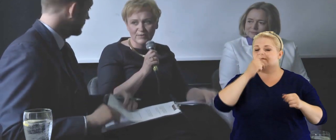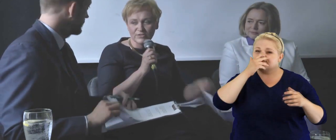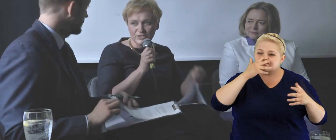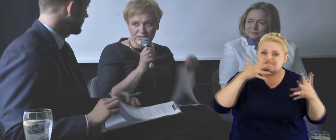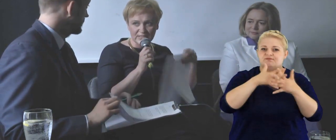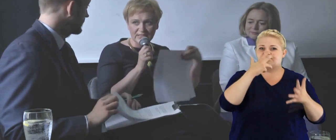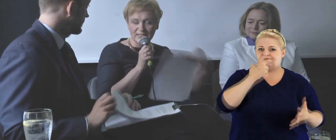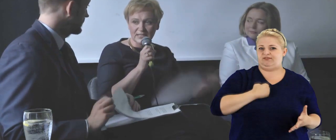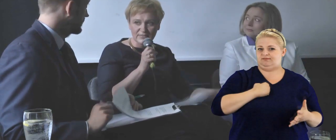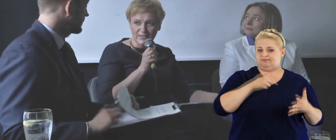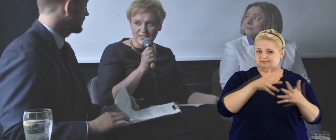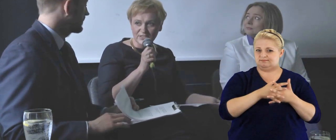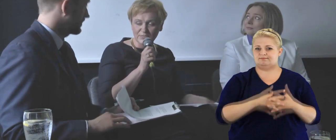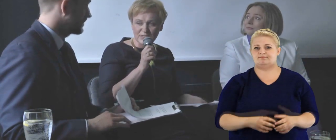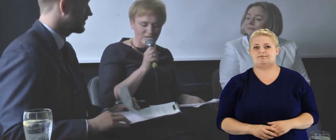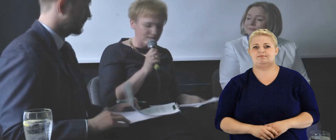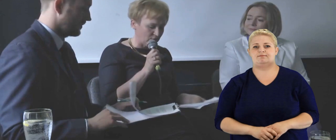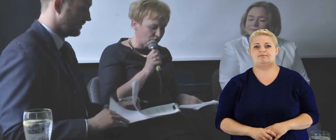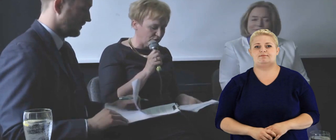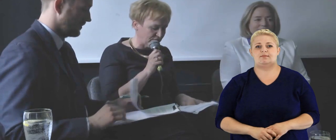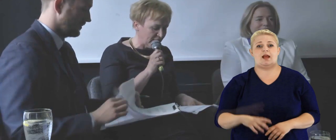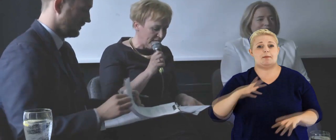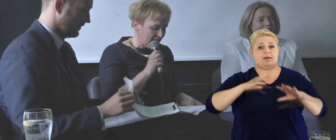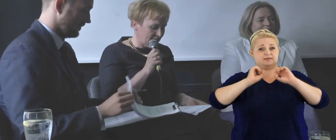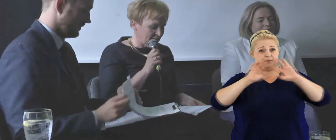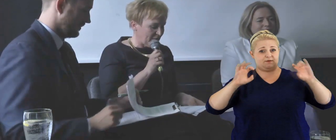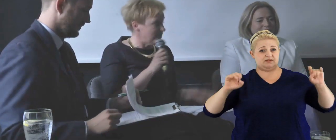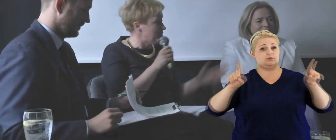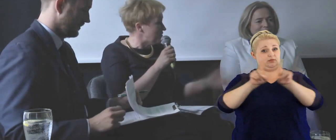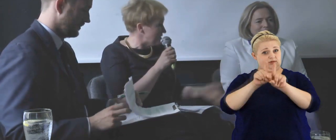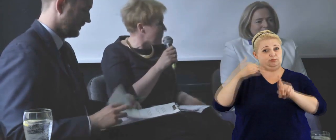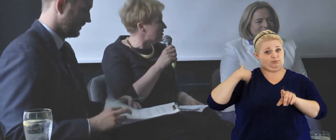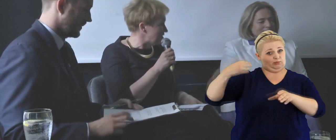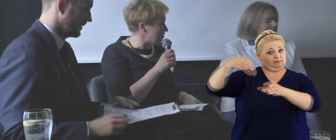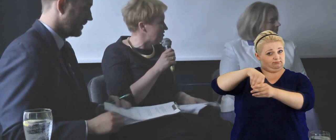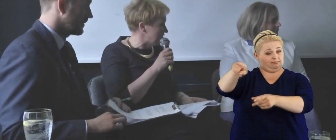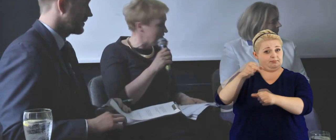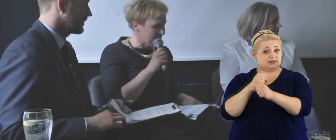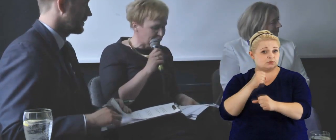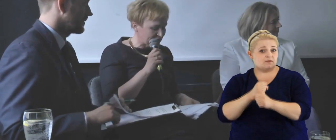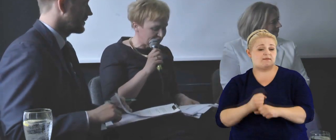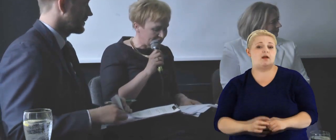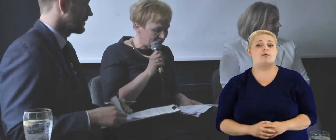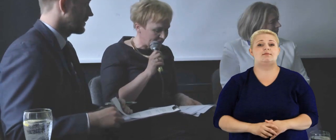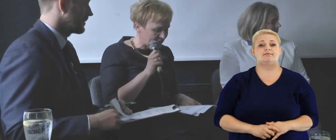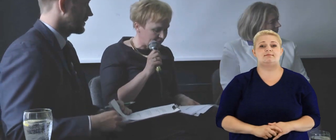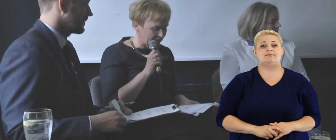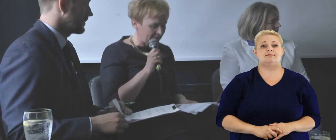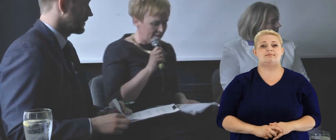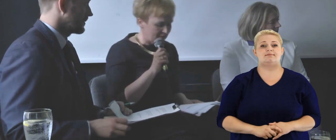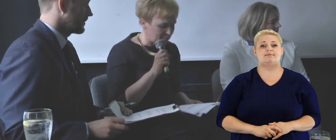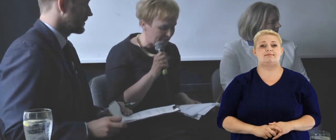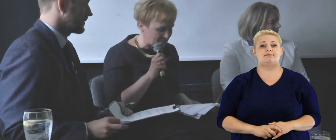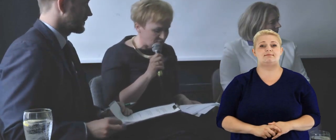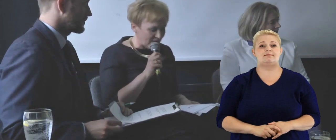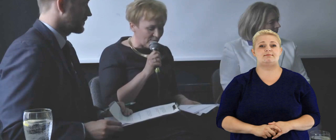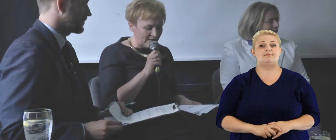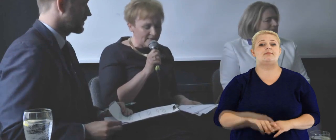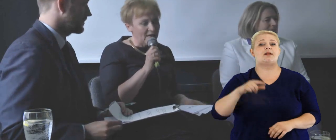kiedy weszła w życie inicjatywa na rzecz przejrzystości. Pani profesor też przy tej inicjatywie